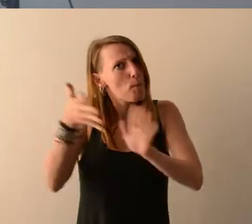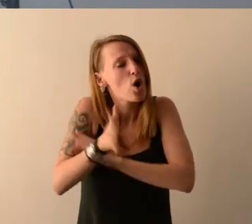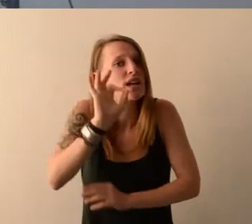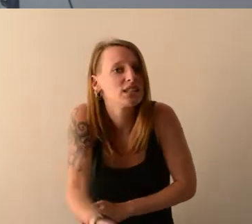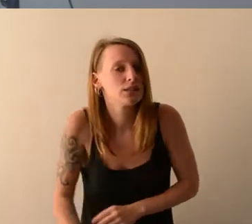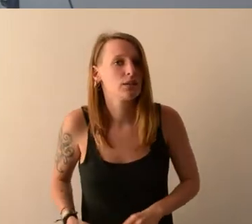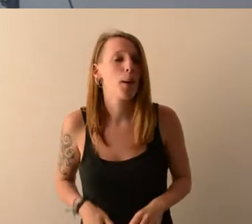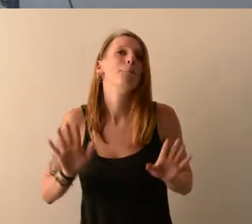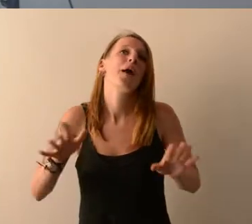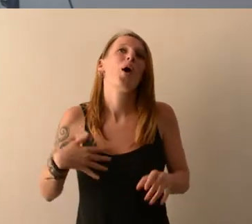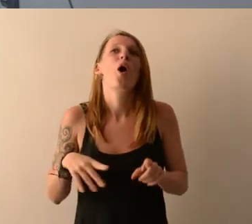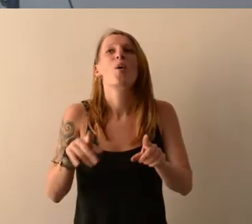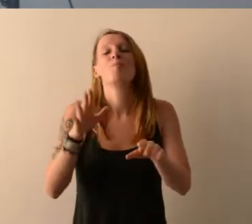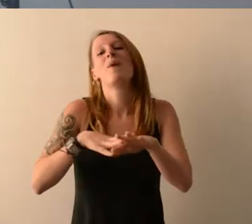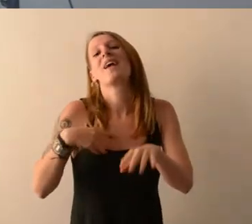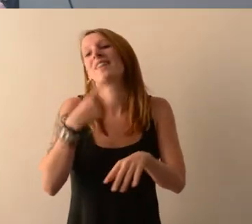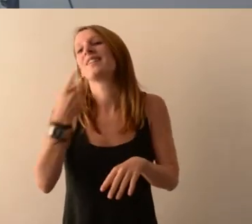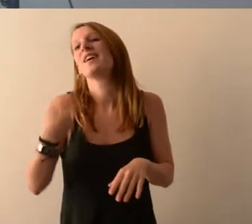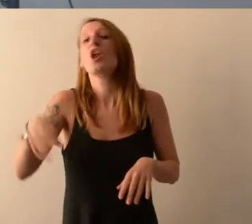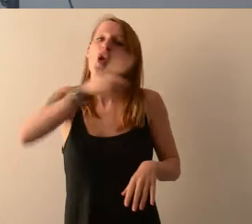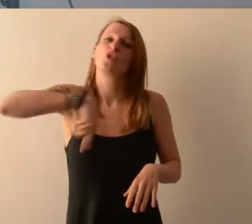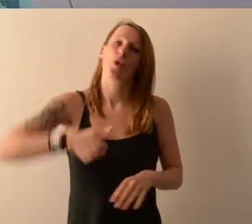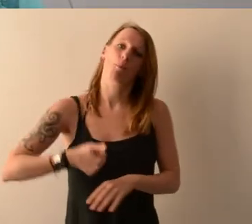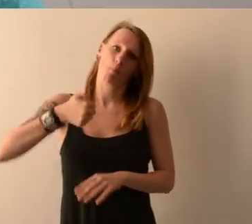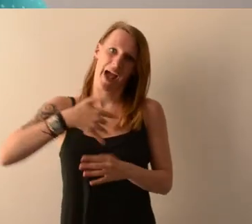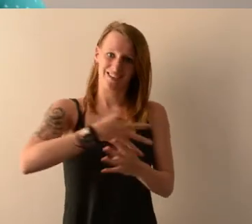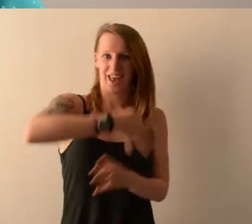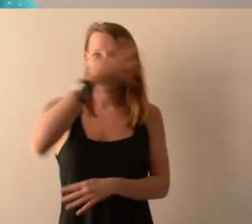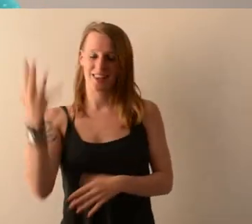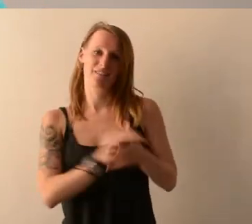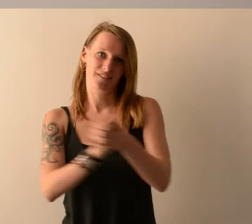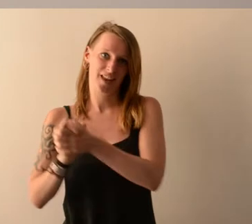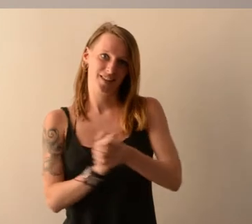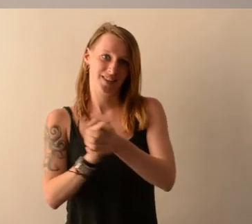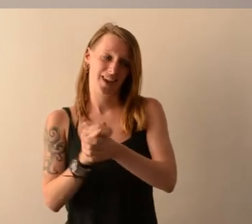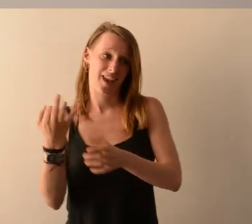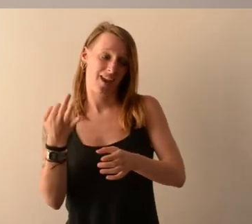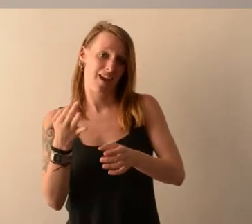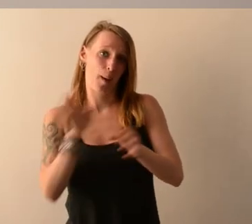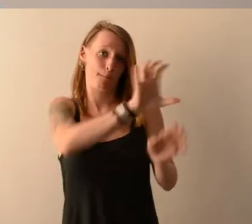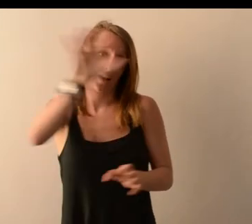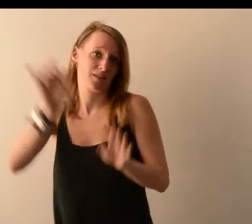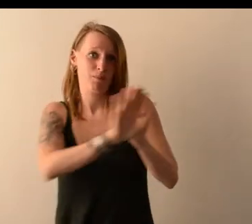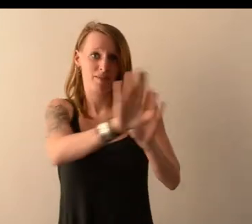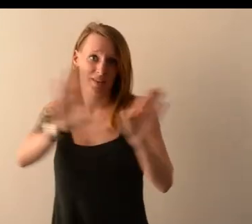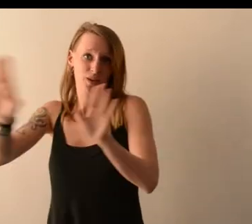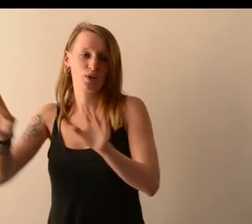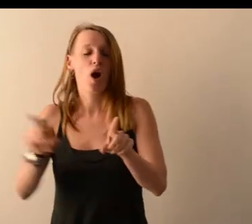LGTB friendly que les nostres veïnes, llançar-nos pedres sobre la nostra pròpia taulada.